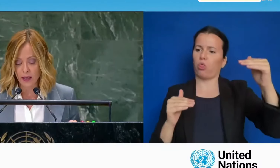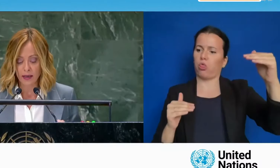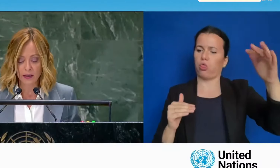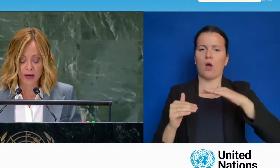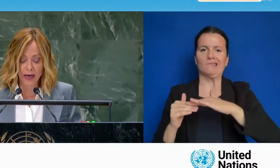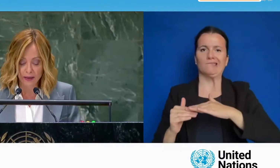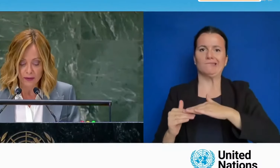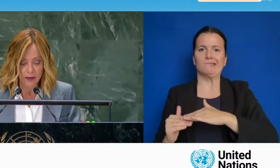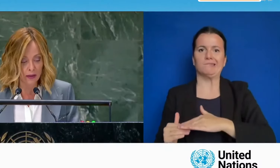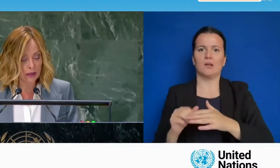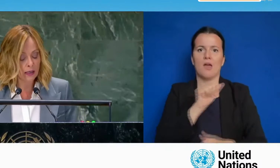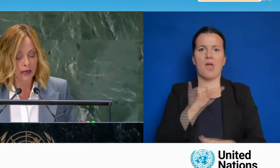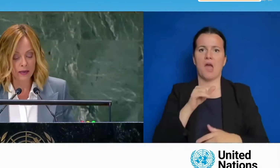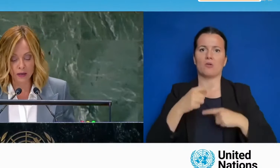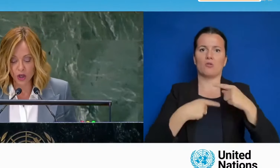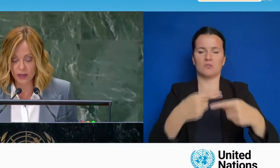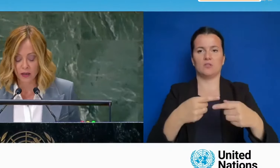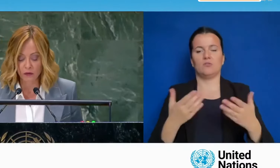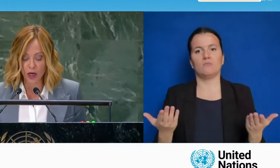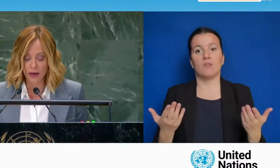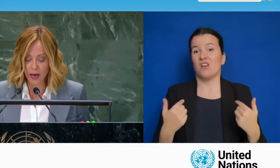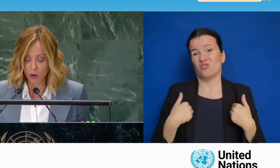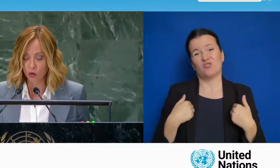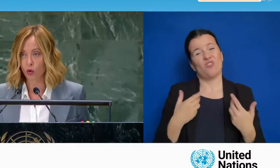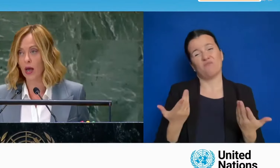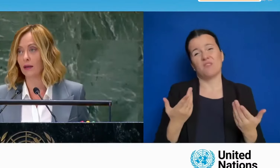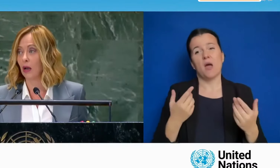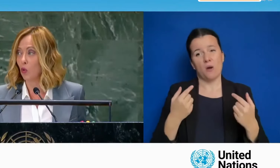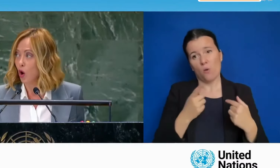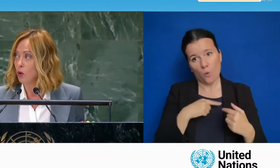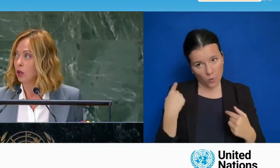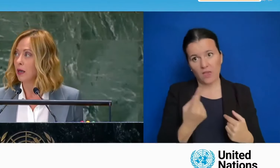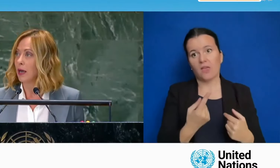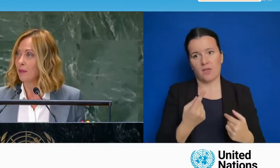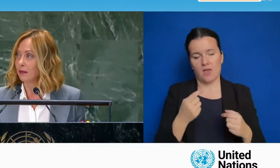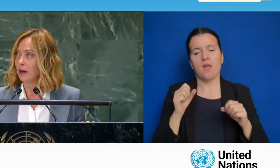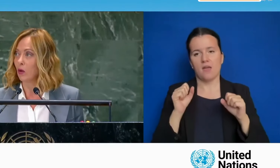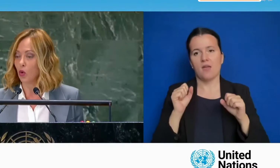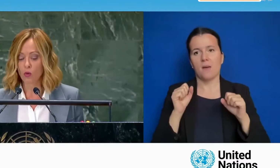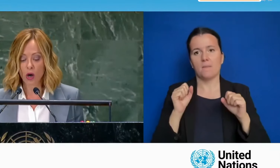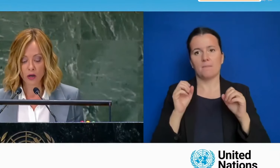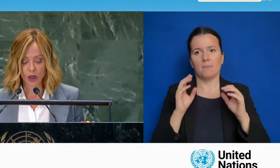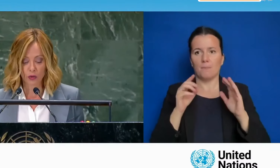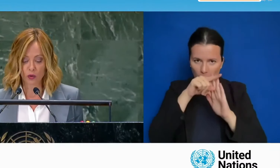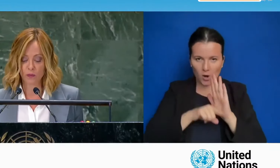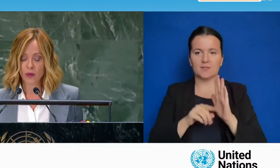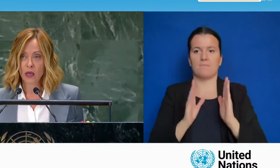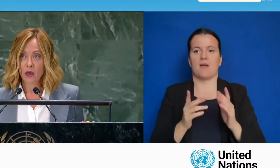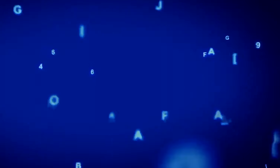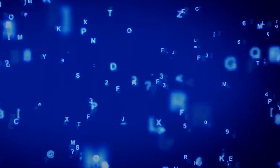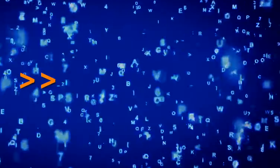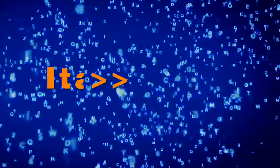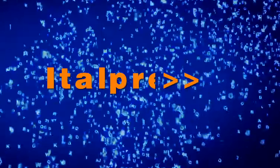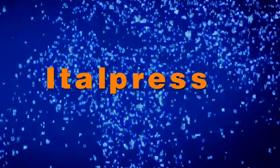è la politica che deve garantire che l'intelligenza artificiale rimanga controllata dall'uomo e mantenga l'uomo al centro.